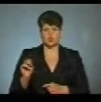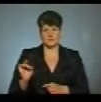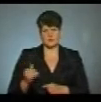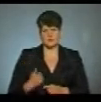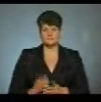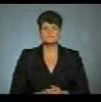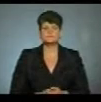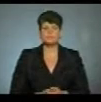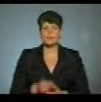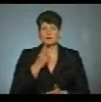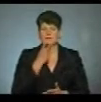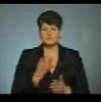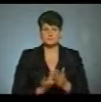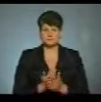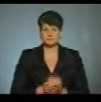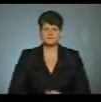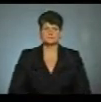Дивіться у випуску.